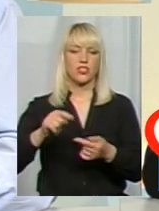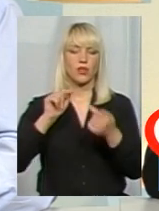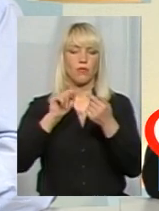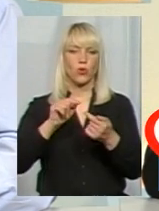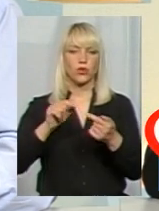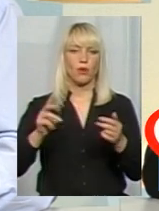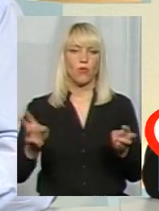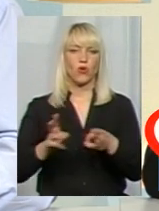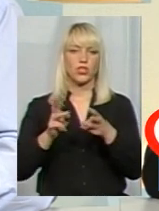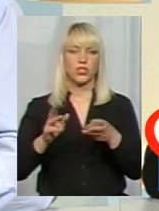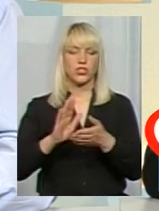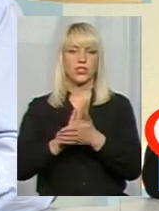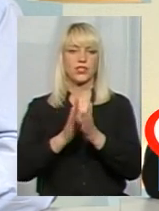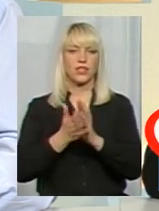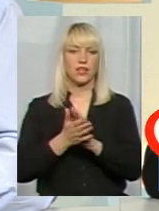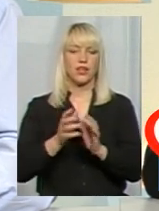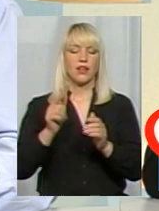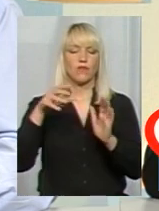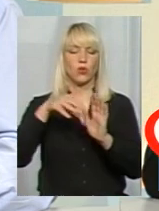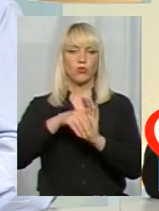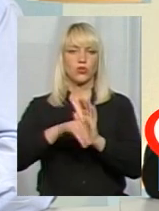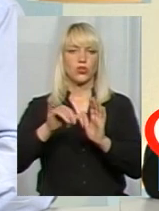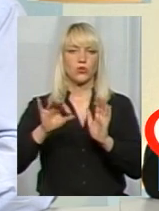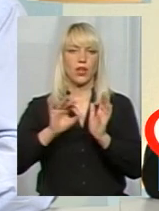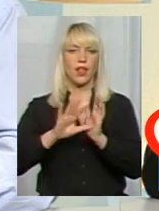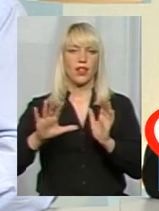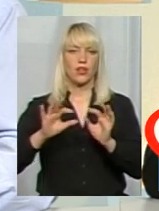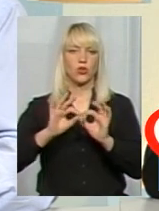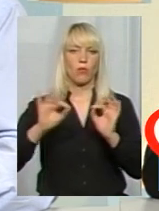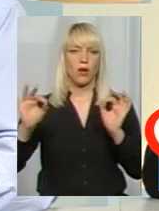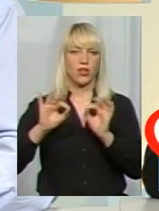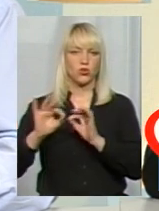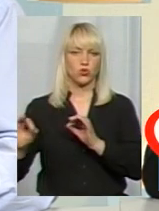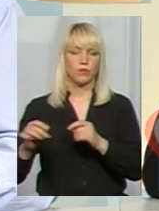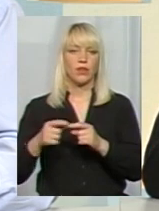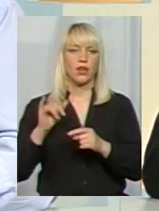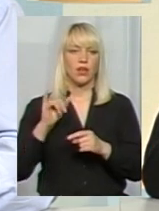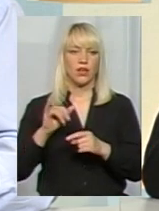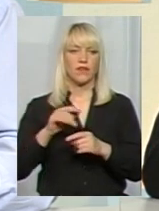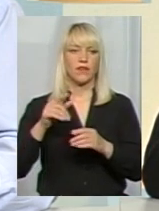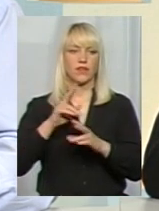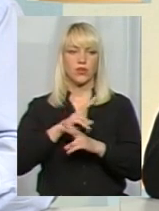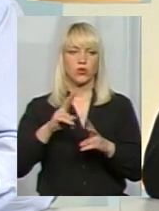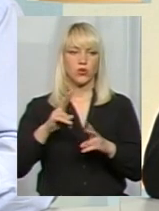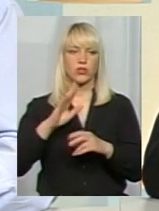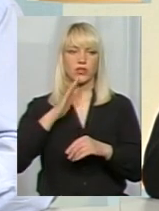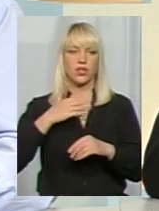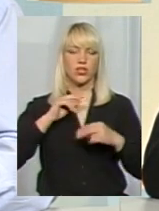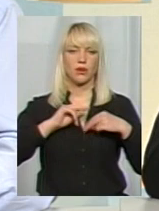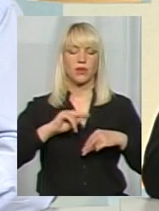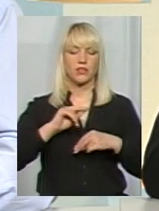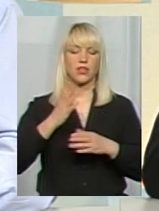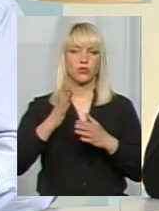тому числі і електромережу. Ніхто з наших працівників, які будуть під час повторного огляду